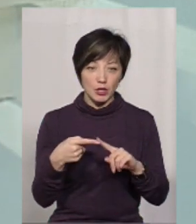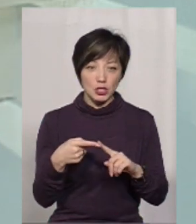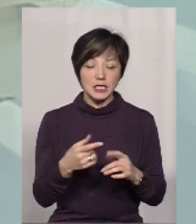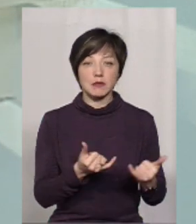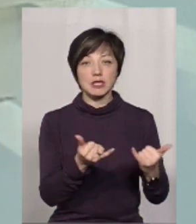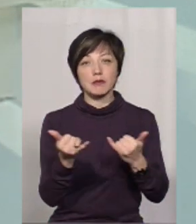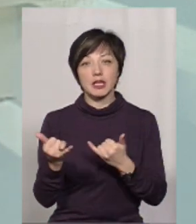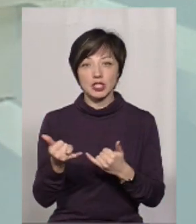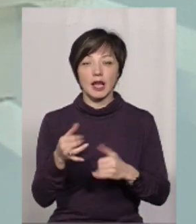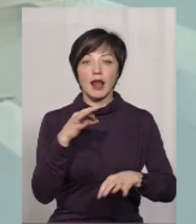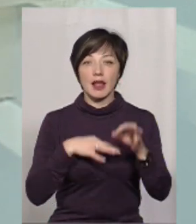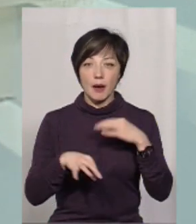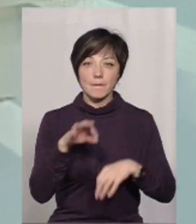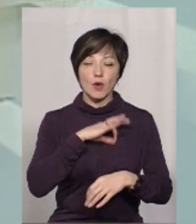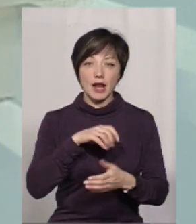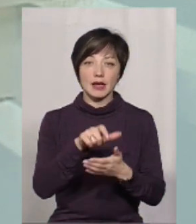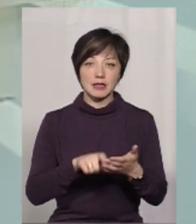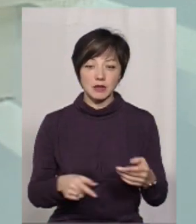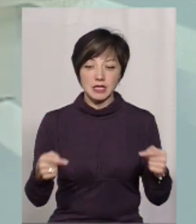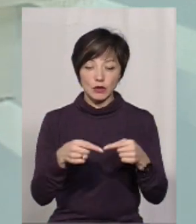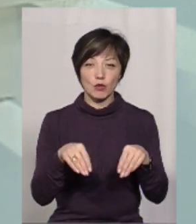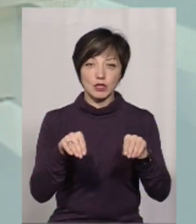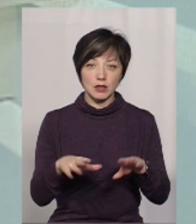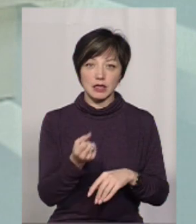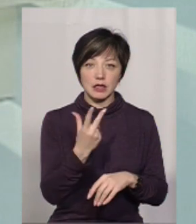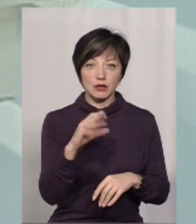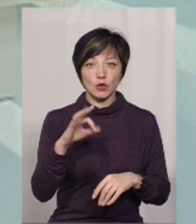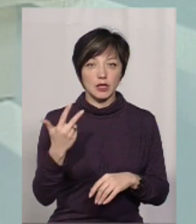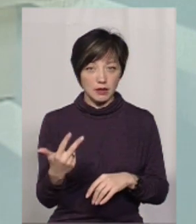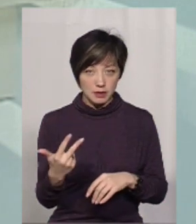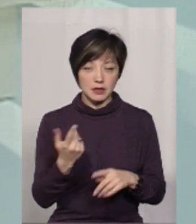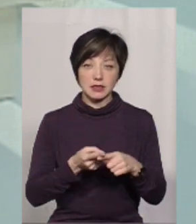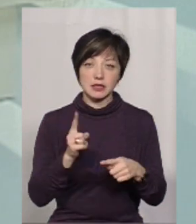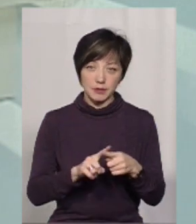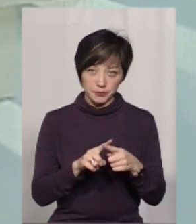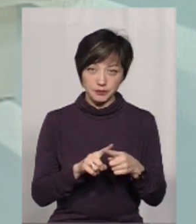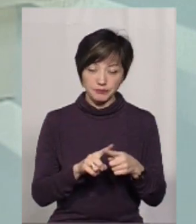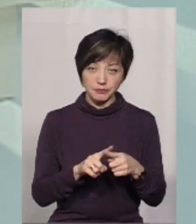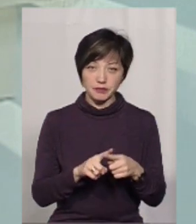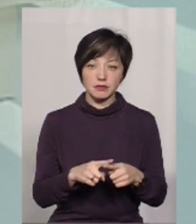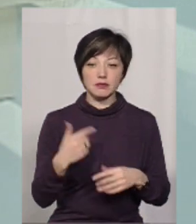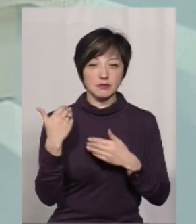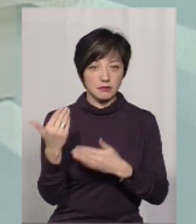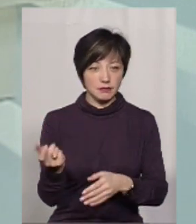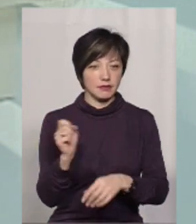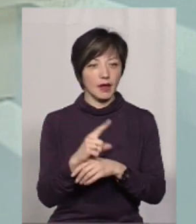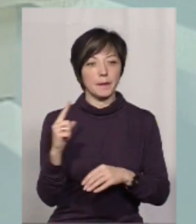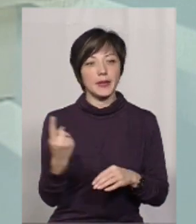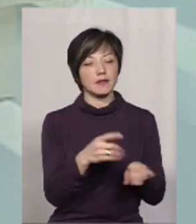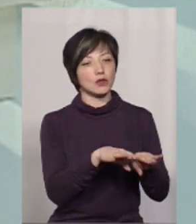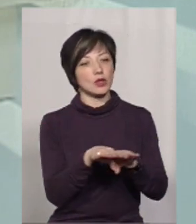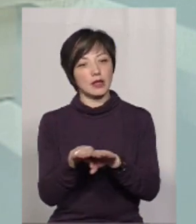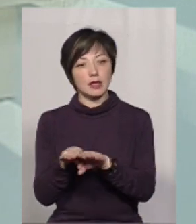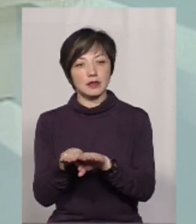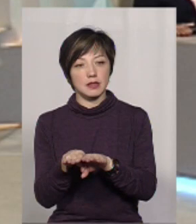забезпечення ліків по пільгових рецептах згідно постанови 1303 – це прерогатива первинної овенки.